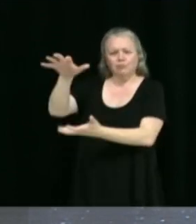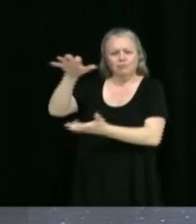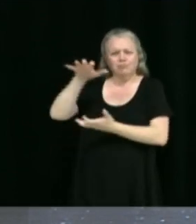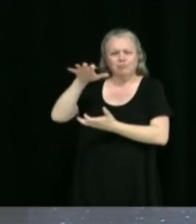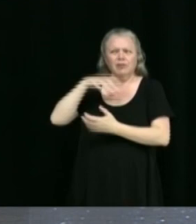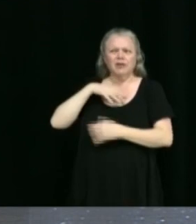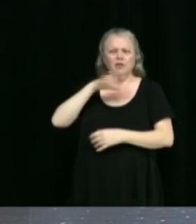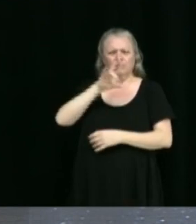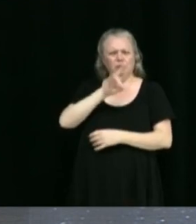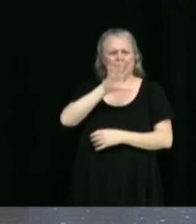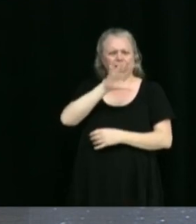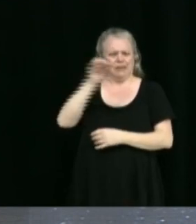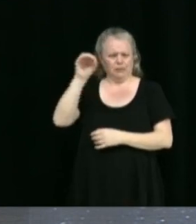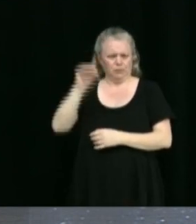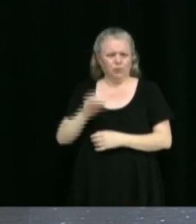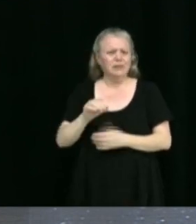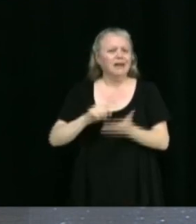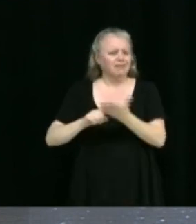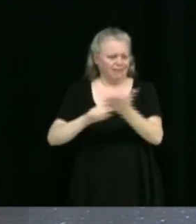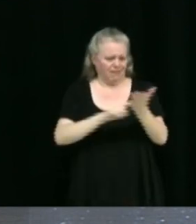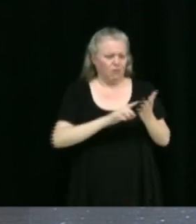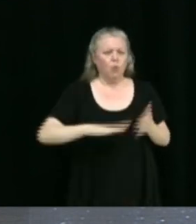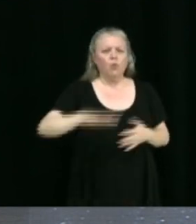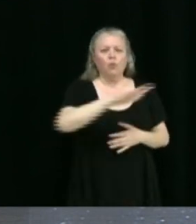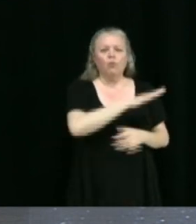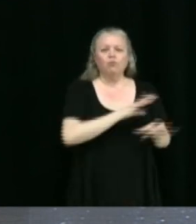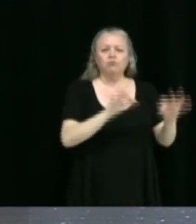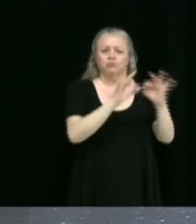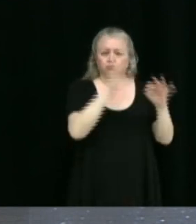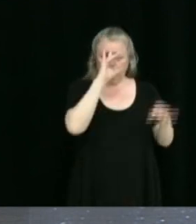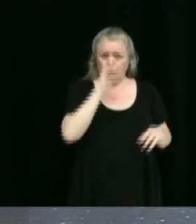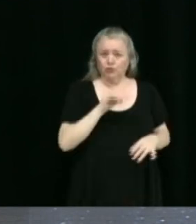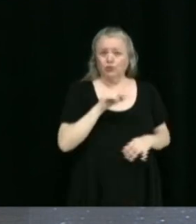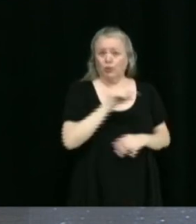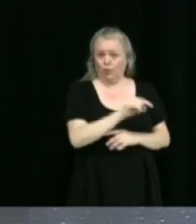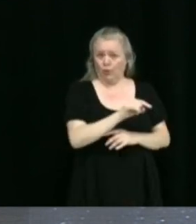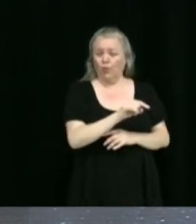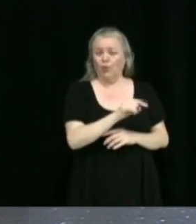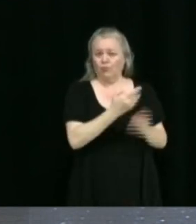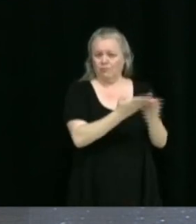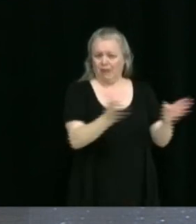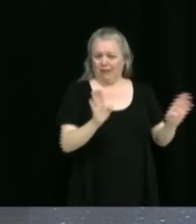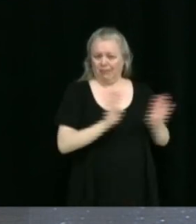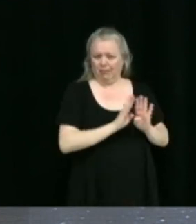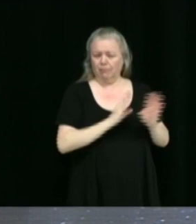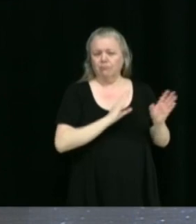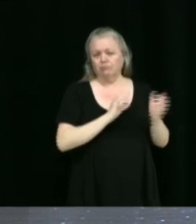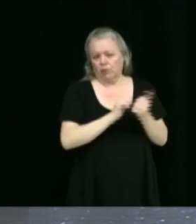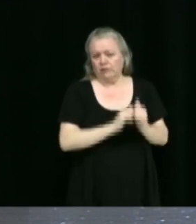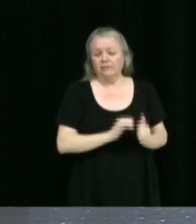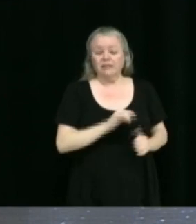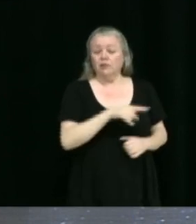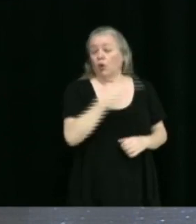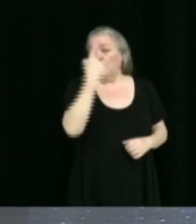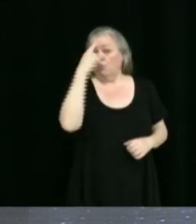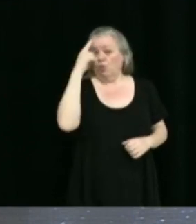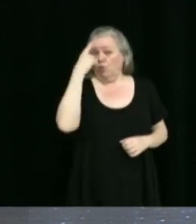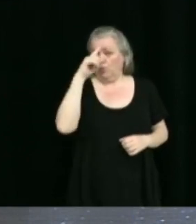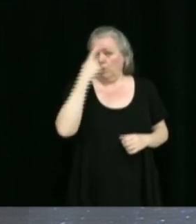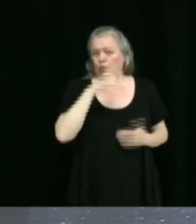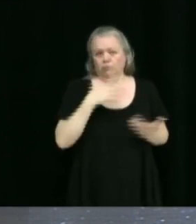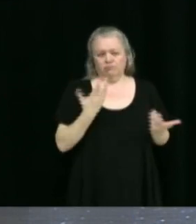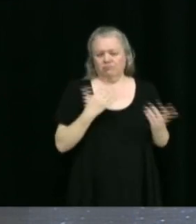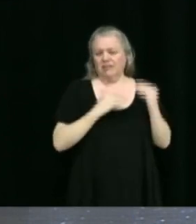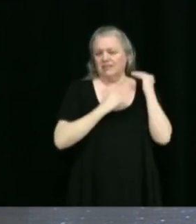% des travaux afin de réaliser cette modification-là des bandes. Question de sécurité et de mise à niveau